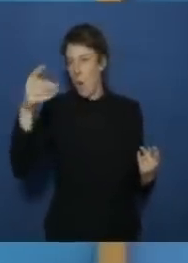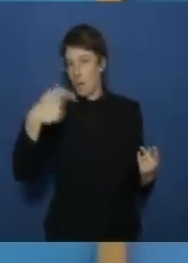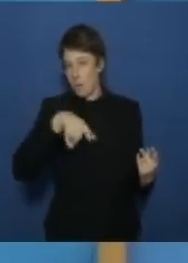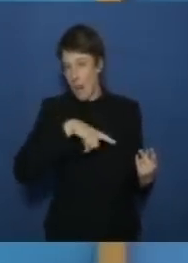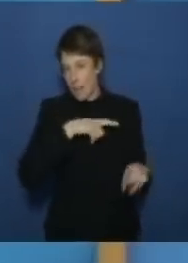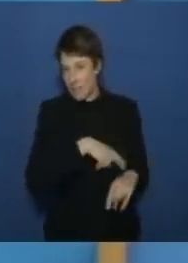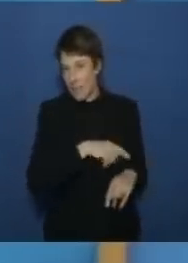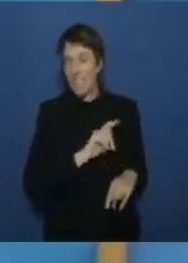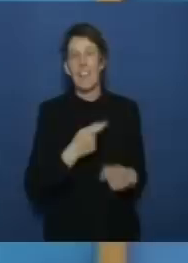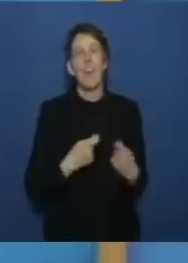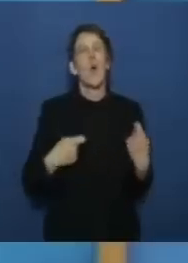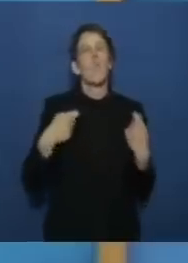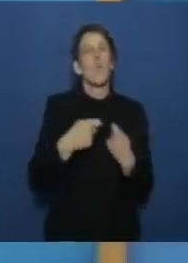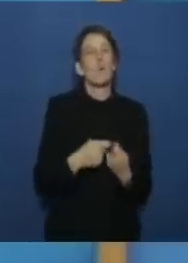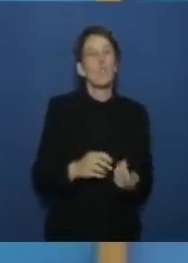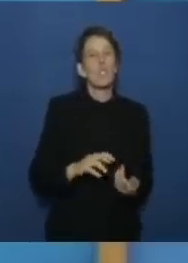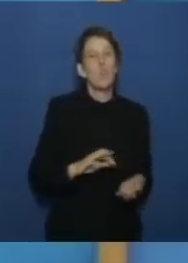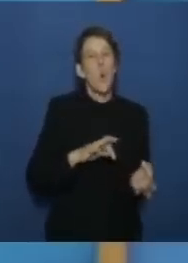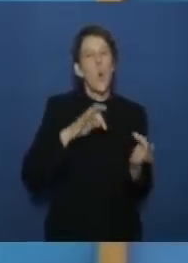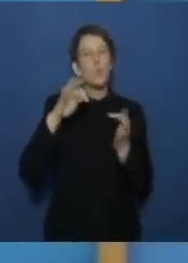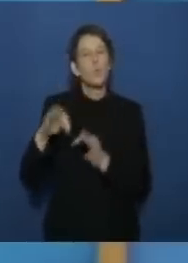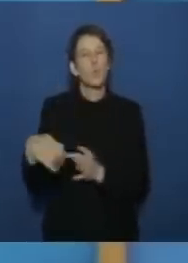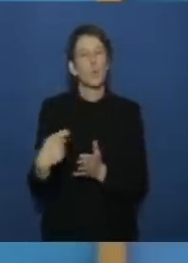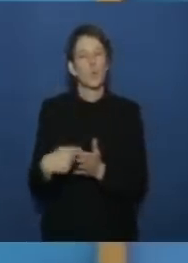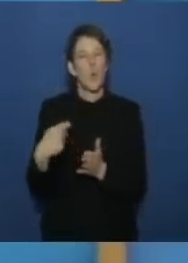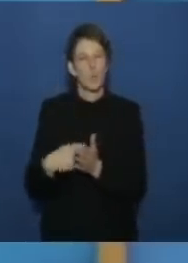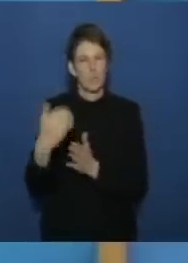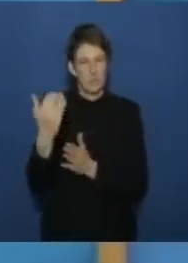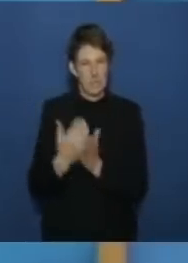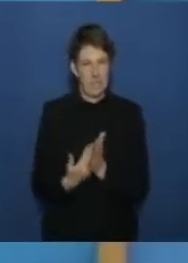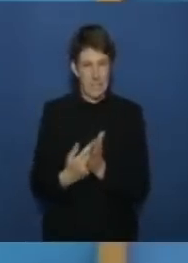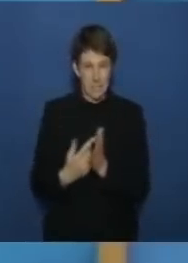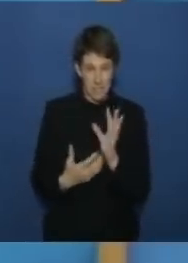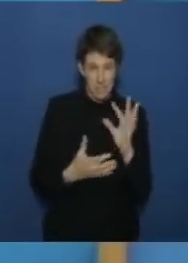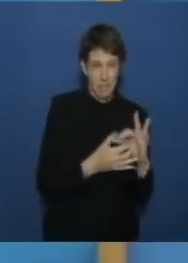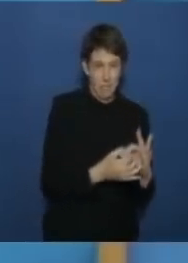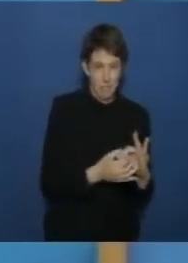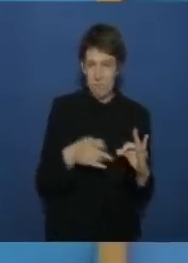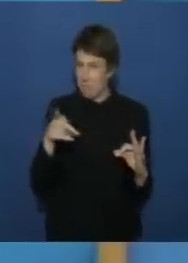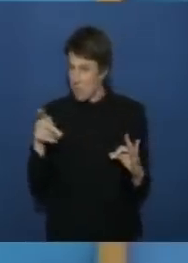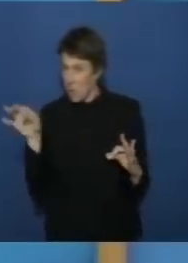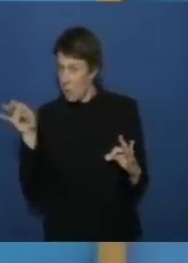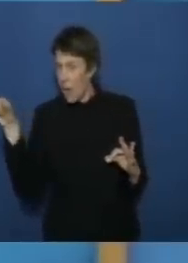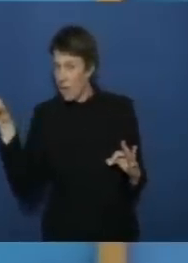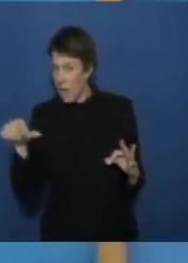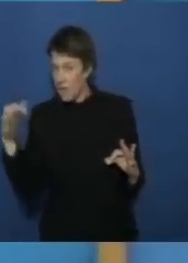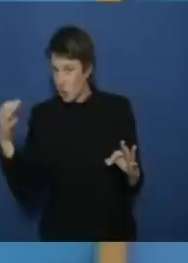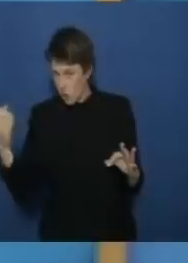greift das bundesumzugskostengesetz ist das für die afghanischen ortskräfte auch eine möglichkeit